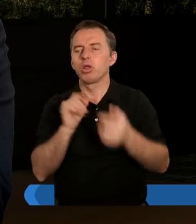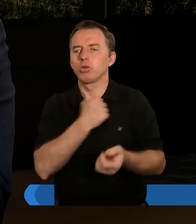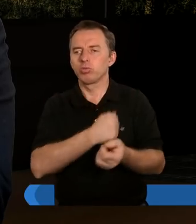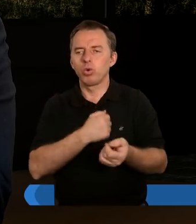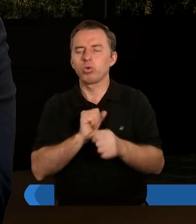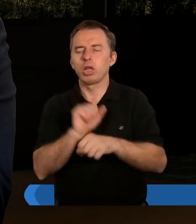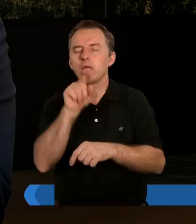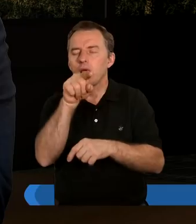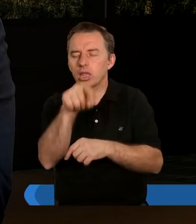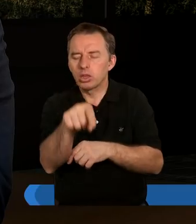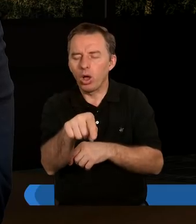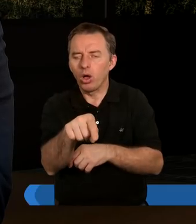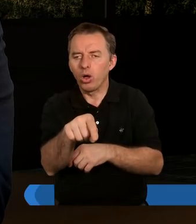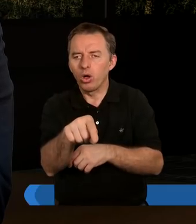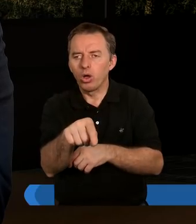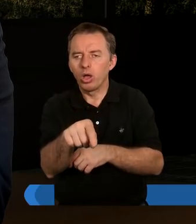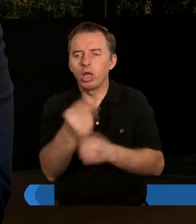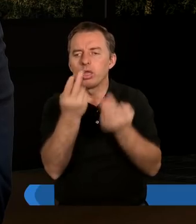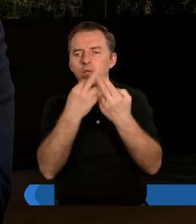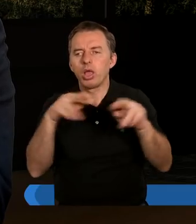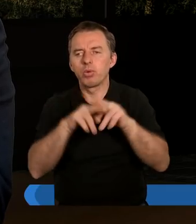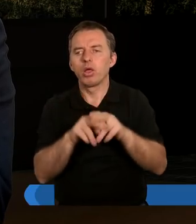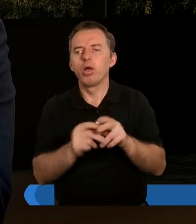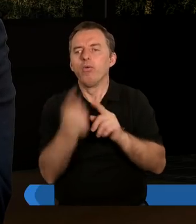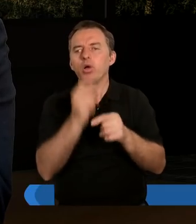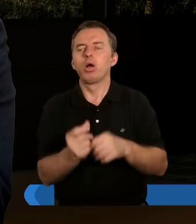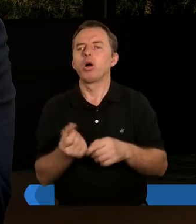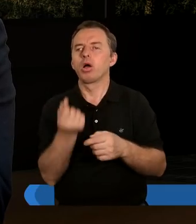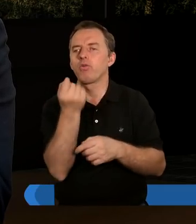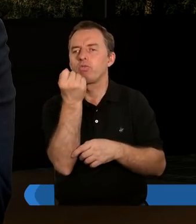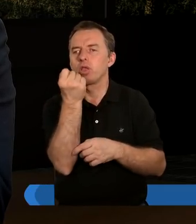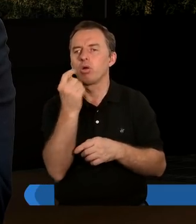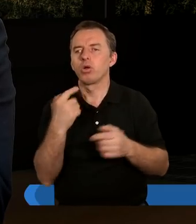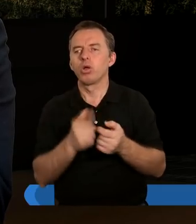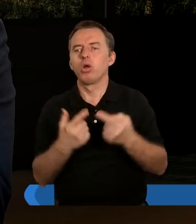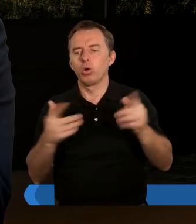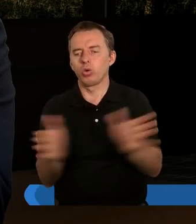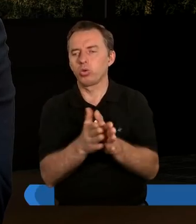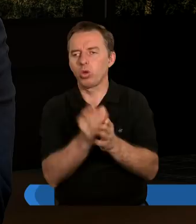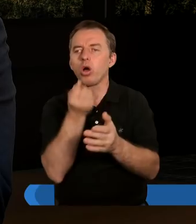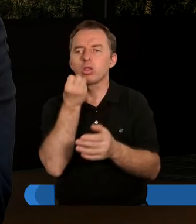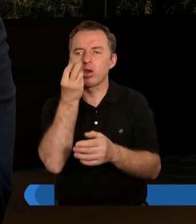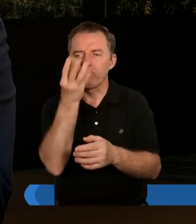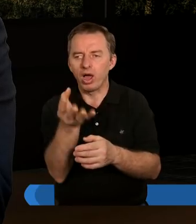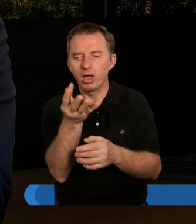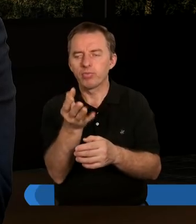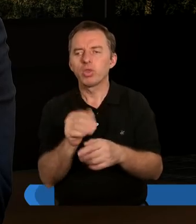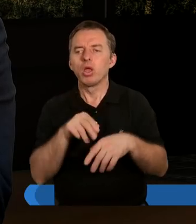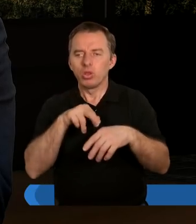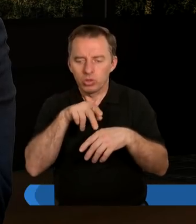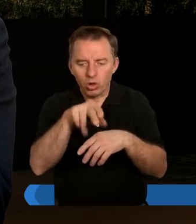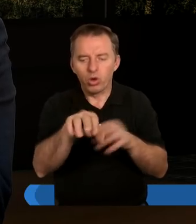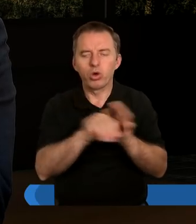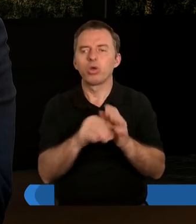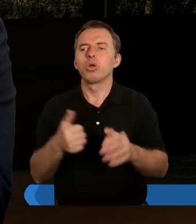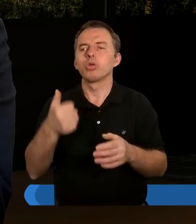to, że bywa tak, że czasami nieporozumienia wywoływane są chwilą. To jest moment. Bardzo krótko to trwa, natomiast dochodzenia